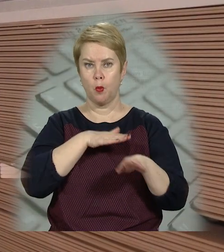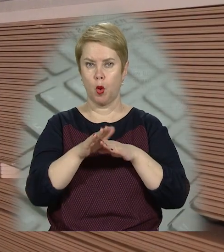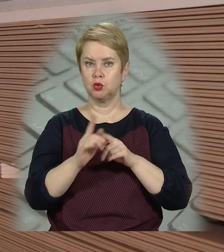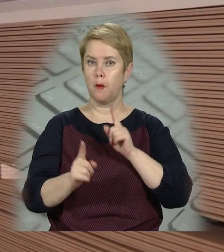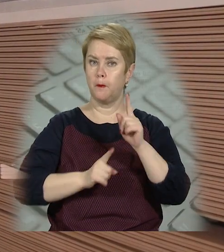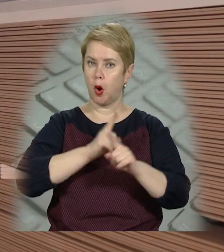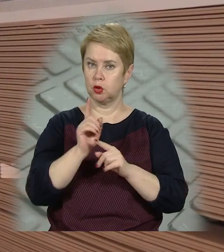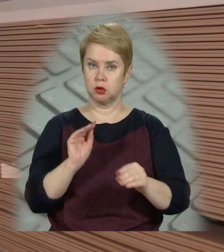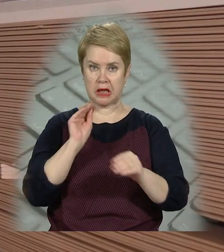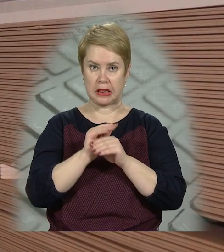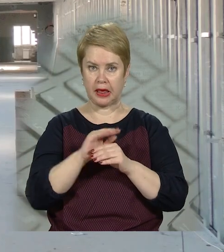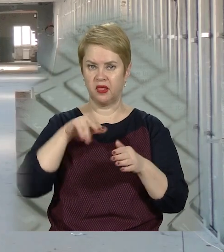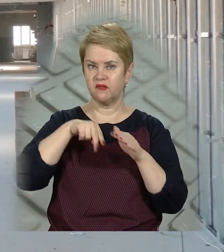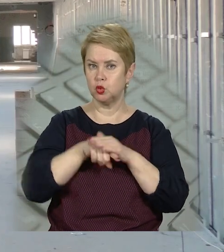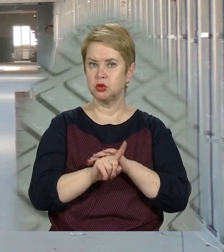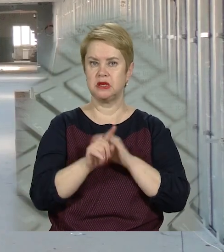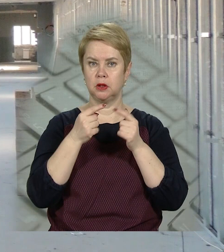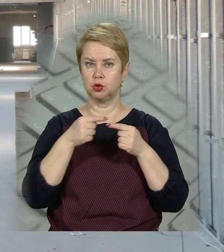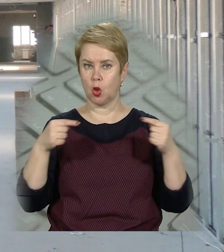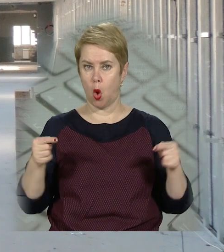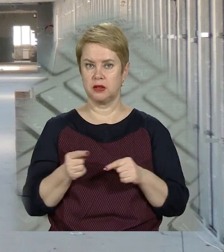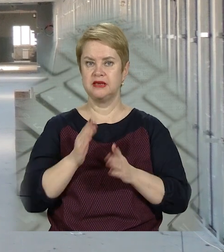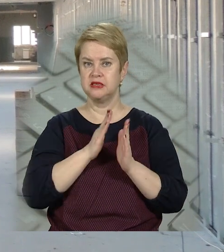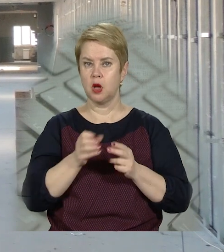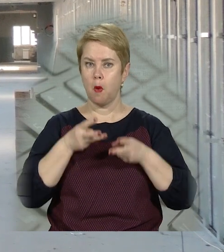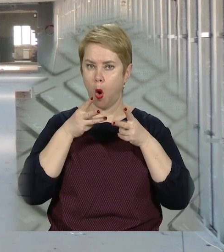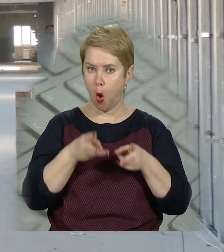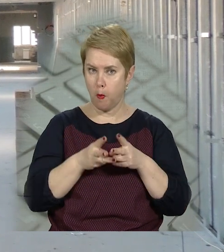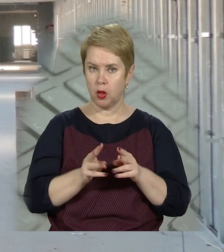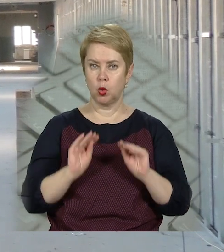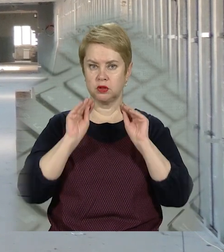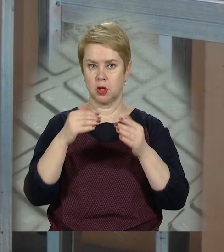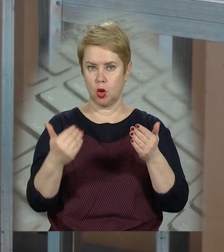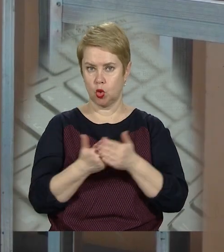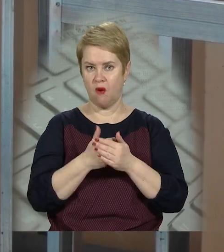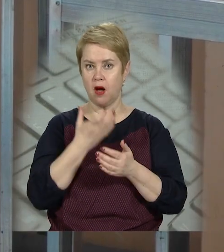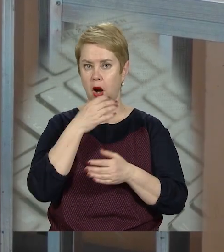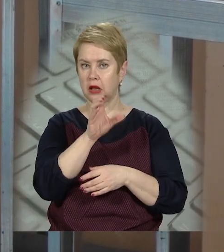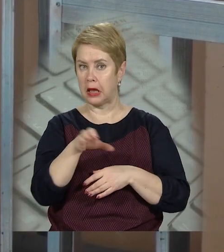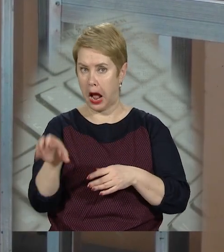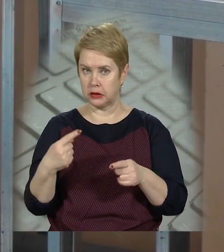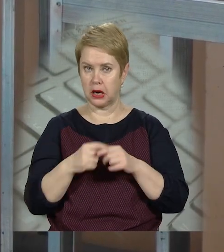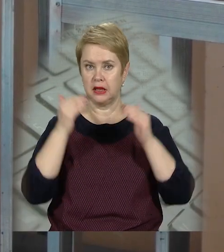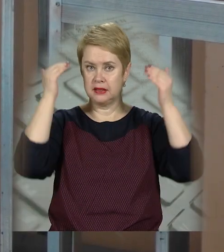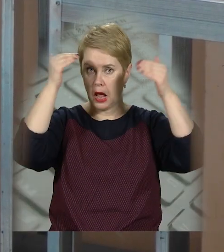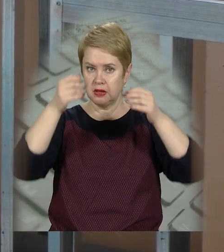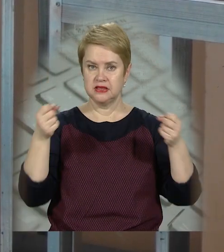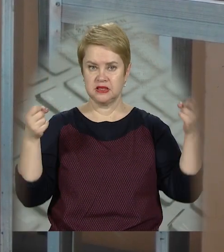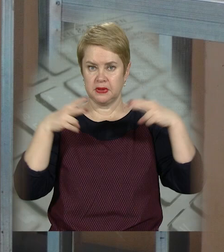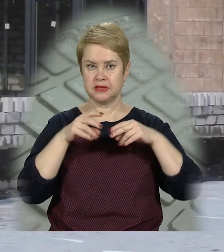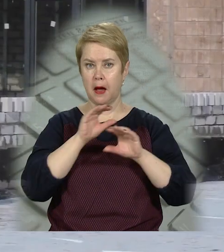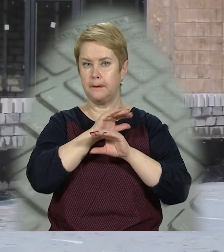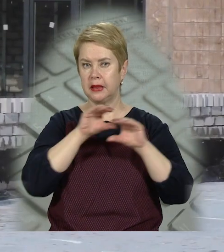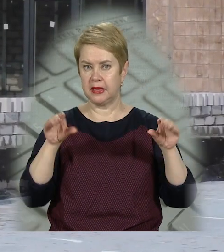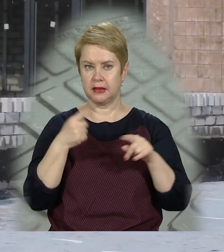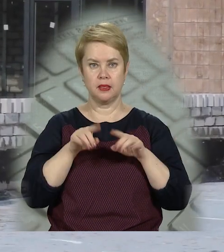перепланували, додали інклюзивну складову. Вже оновили систему опалення та встановили нові радіатори. На даху вкладають спеціальні